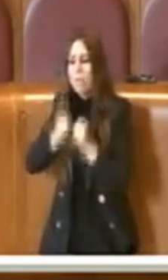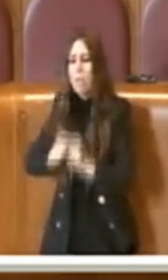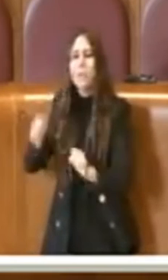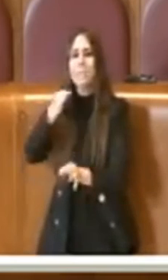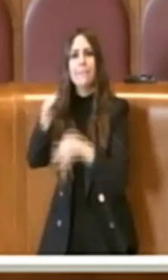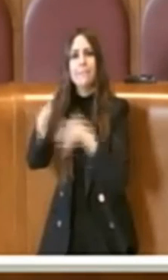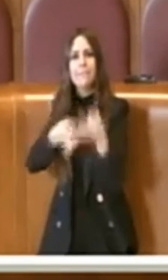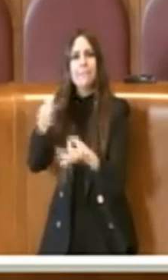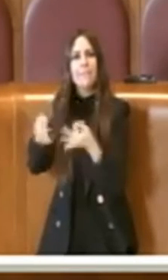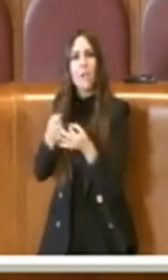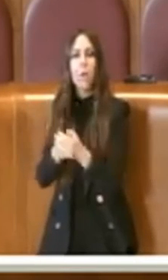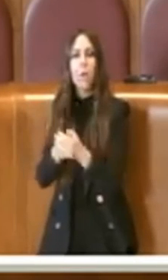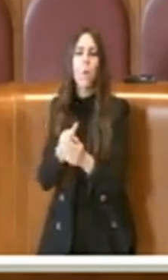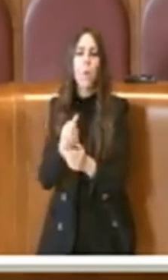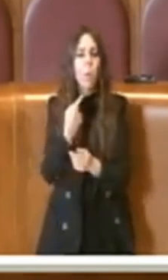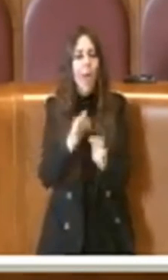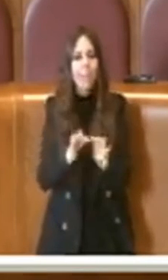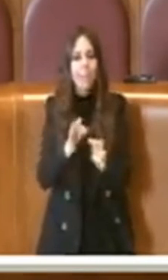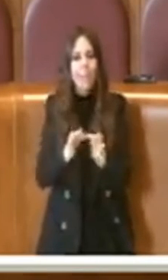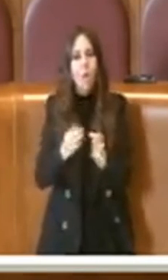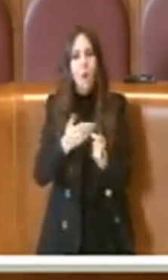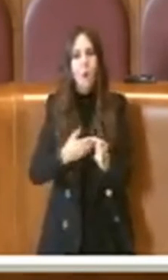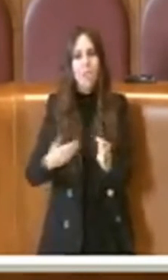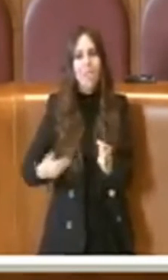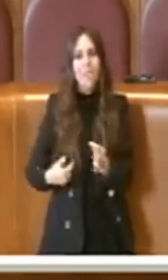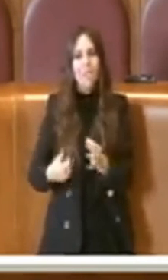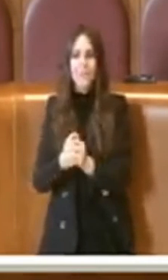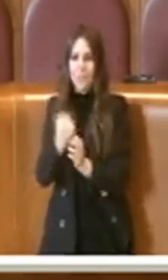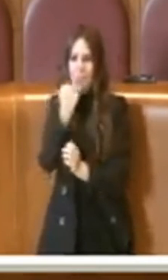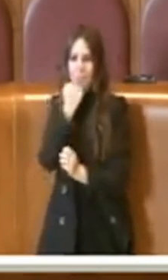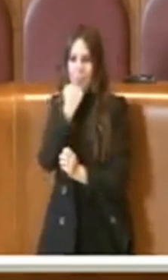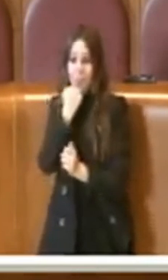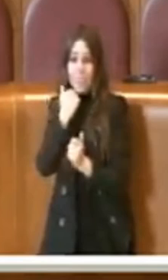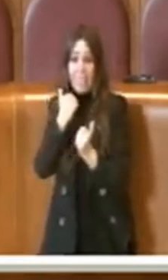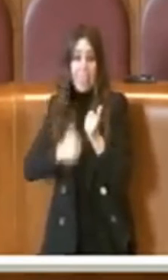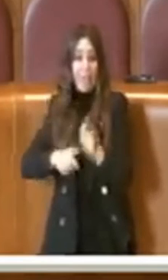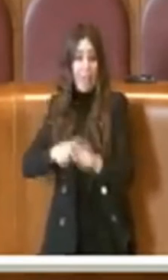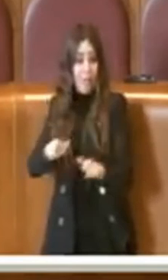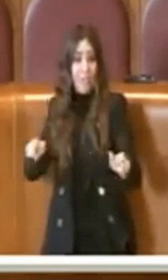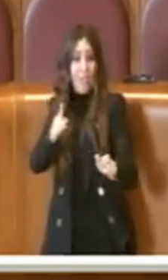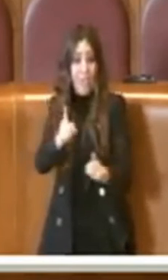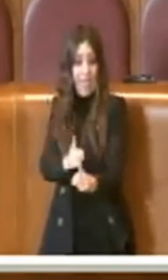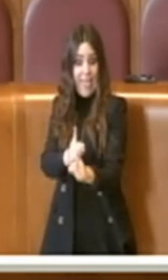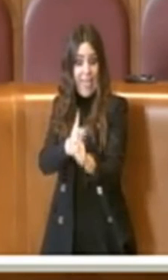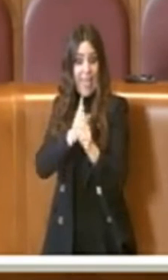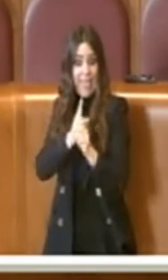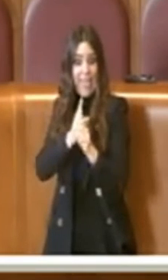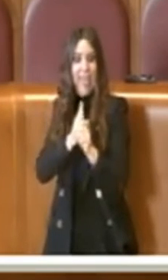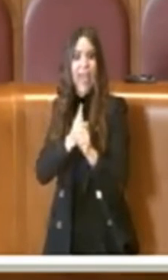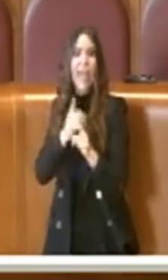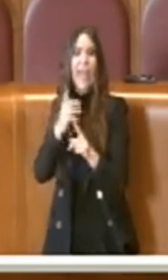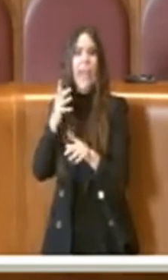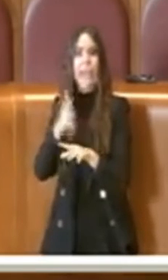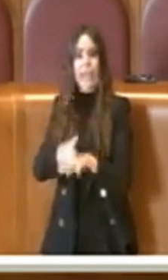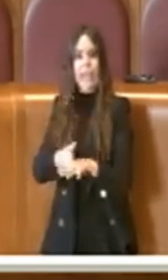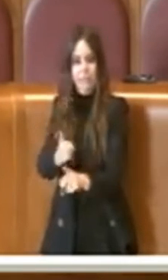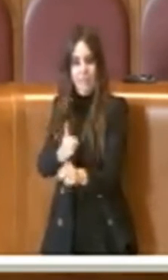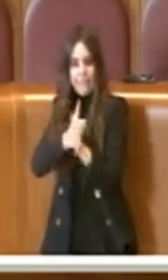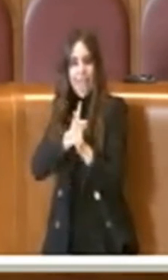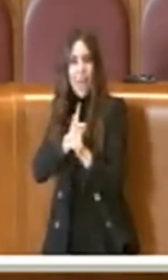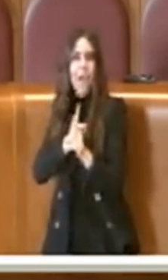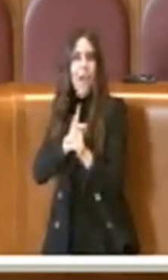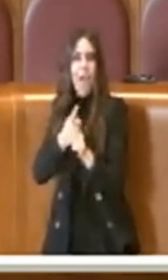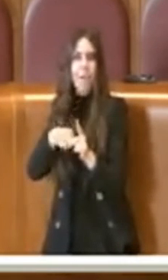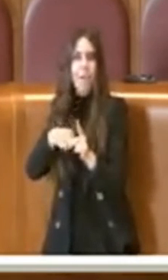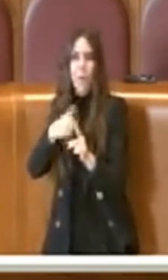Un attimo solo, Consigliere. Chiedo scusa ai cittadini che magari stanno seguendo e rivedranno questo intervento. Purtroppo non riusciamo